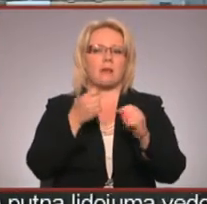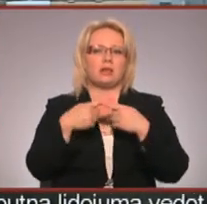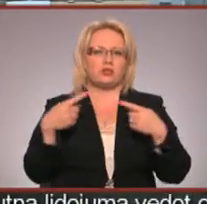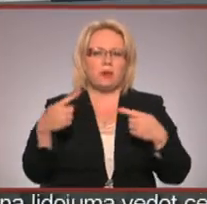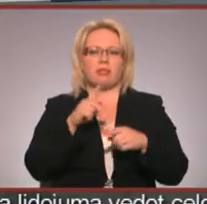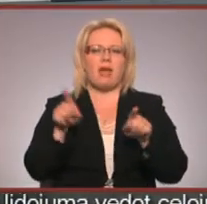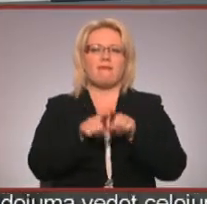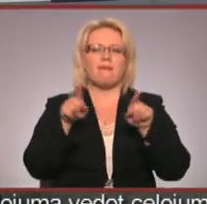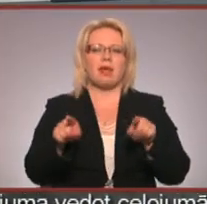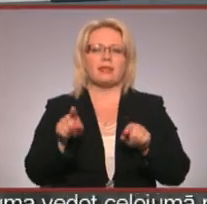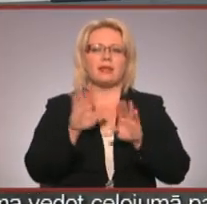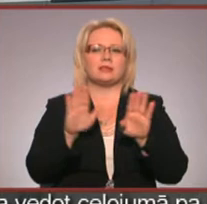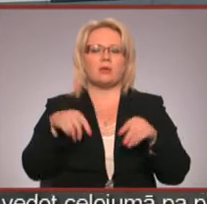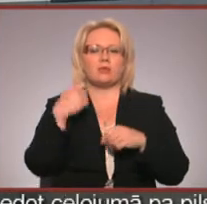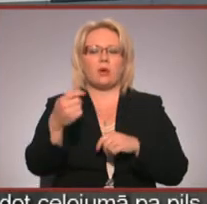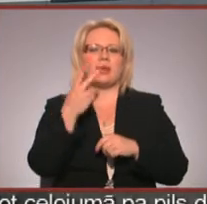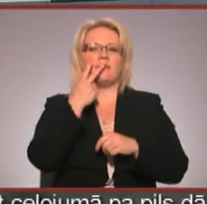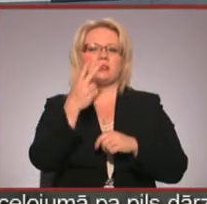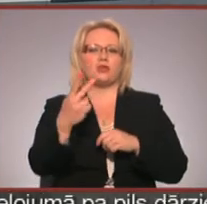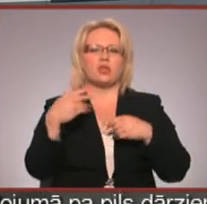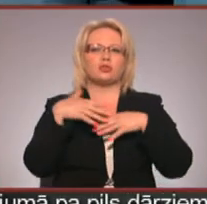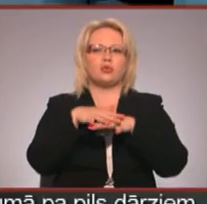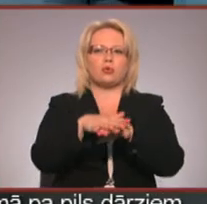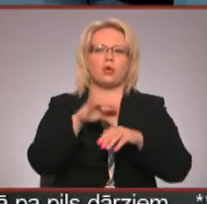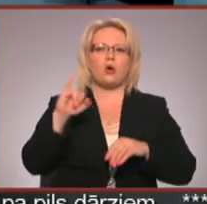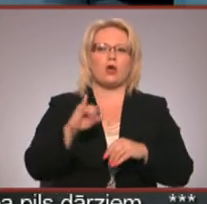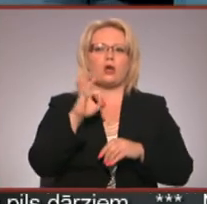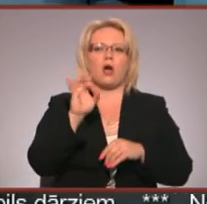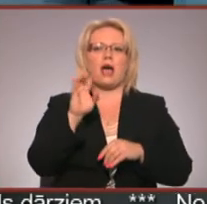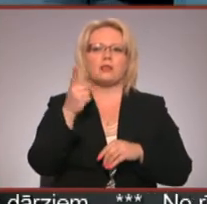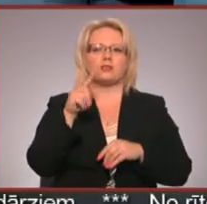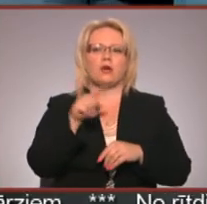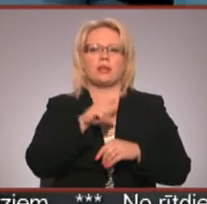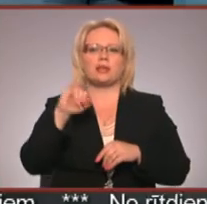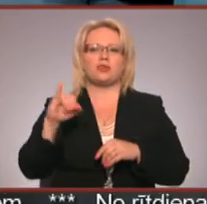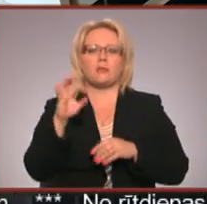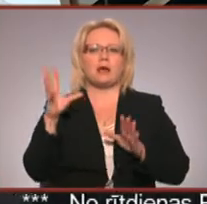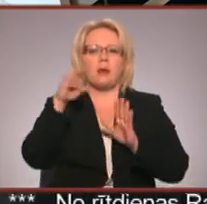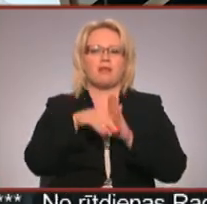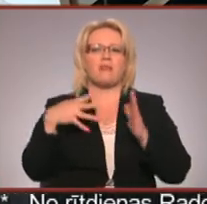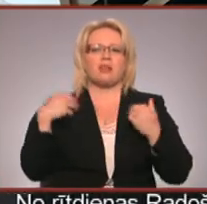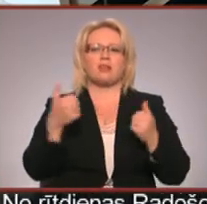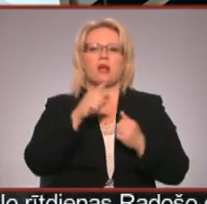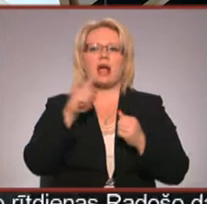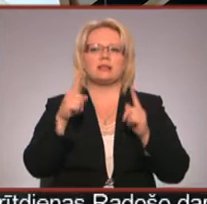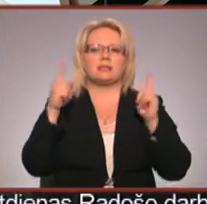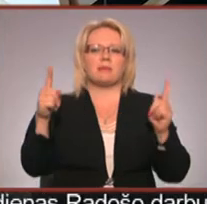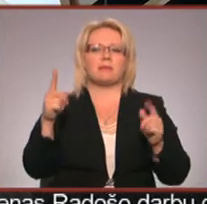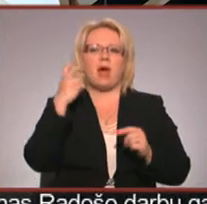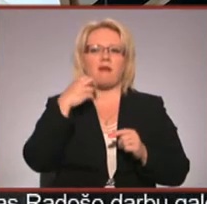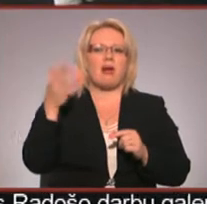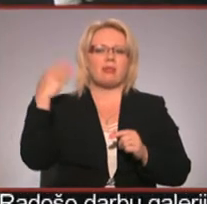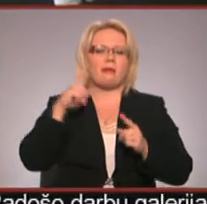nevēlt izstādēt dodas nosaukums vizionārās struktūras no Johanssona līdz Johanssonam, kas aptver veselu gadsimtu Latvijas avangardu mākslauna